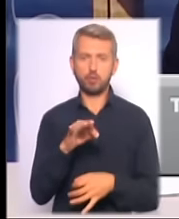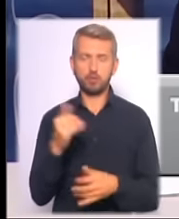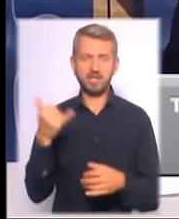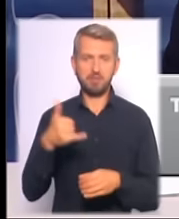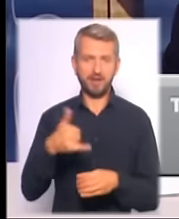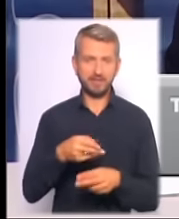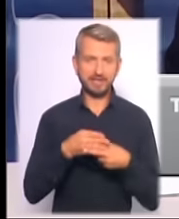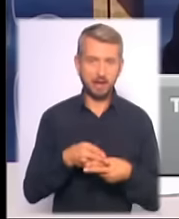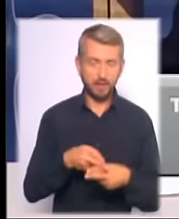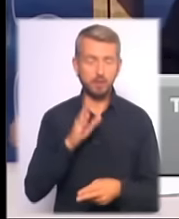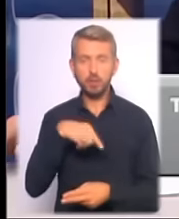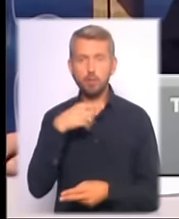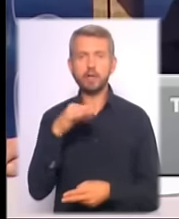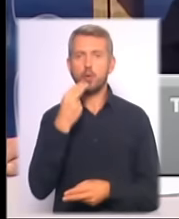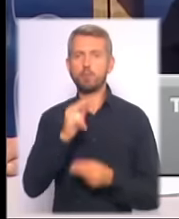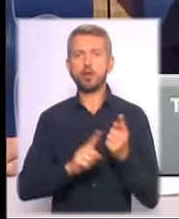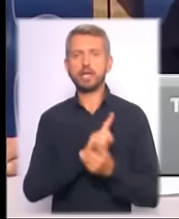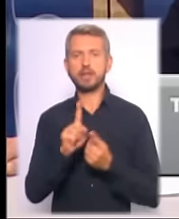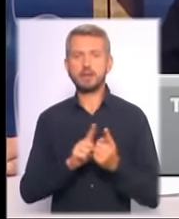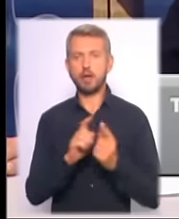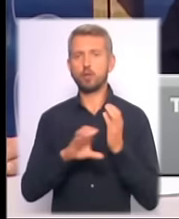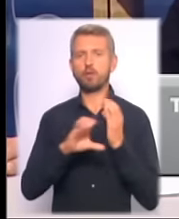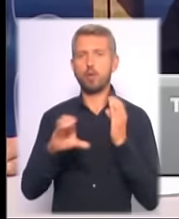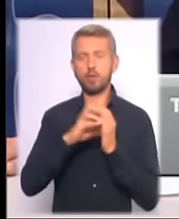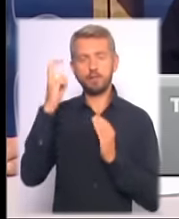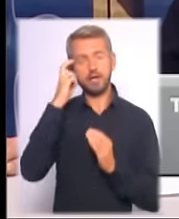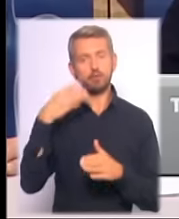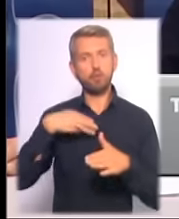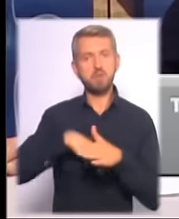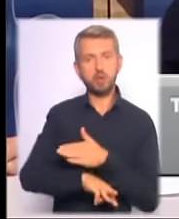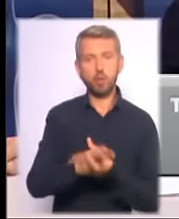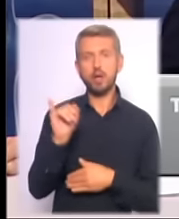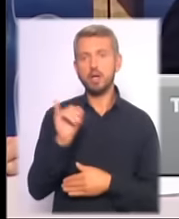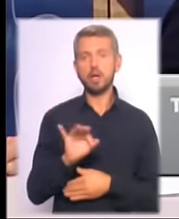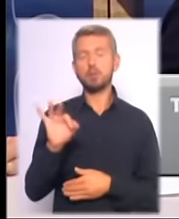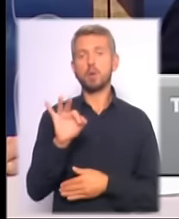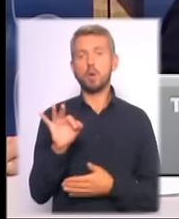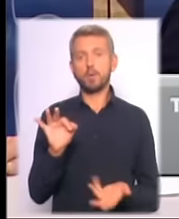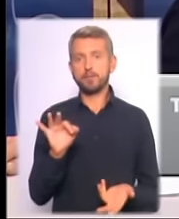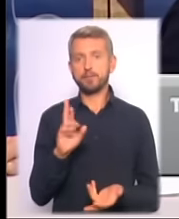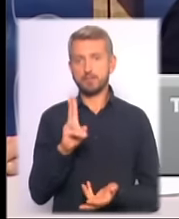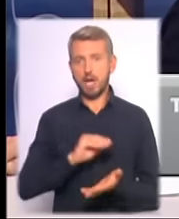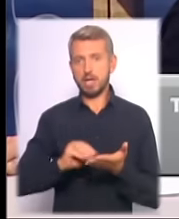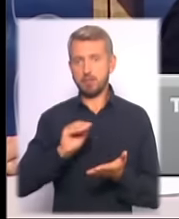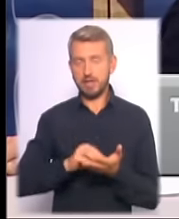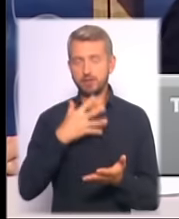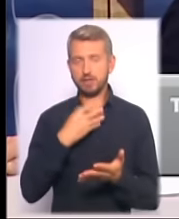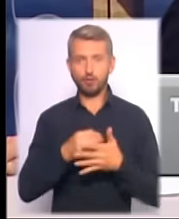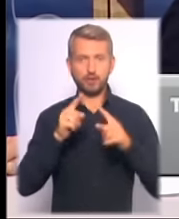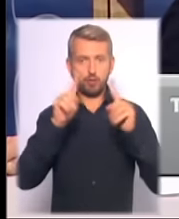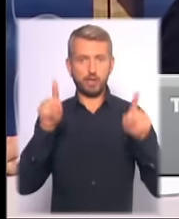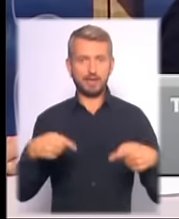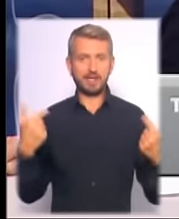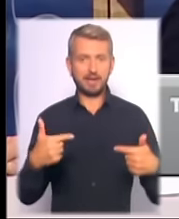Будемо говорити і про модернізацію вагонів столичного метро, і про, як написав на своїй сторінці